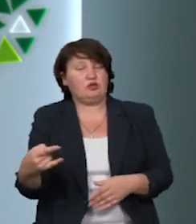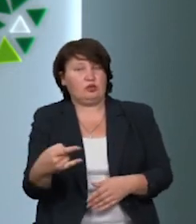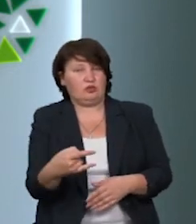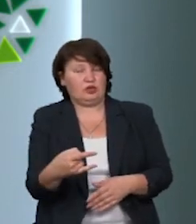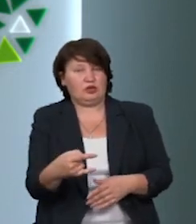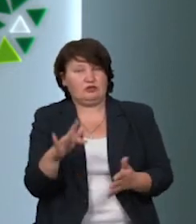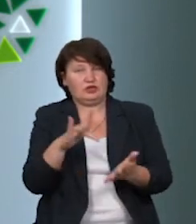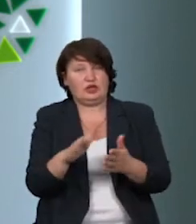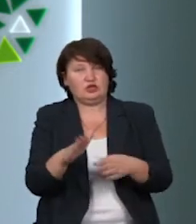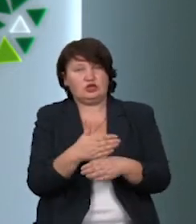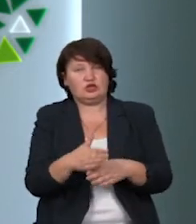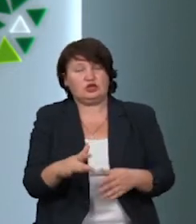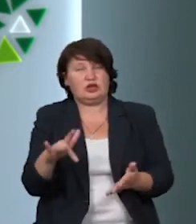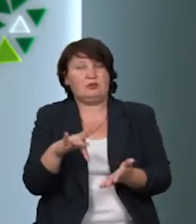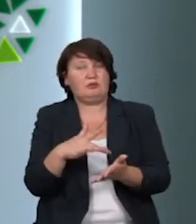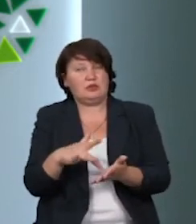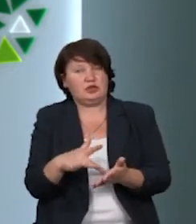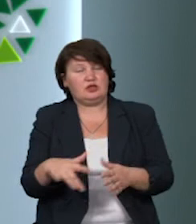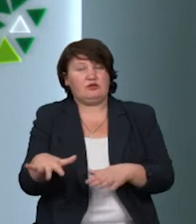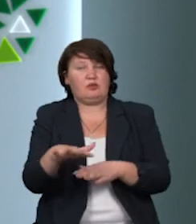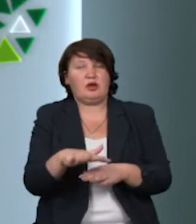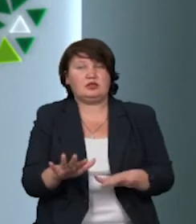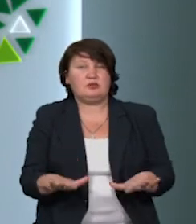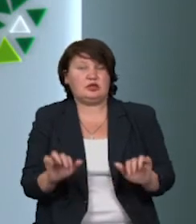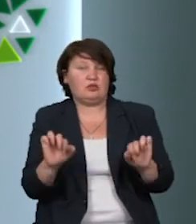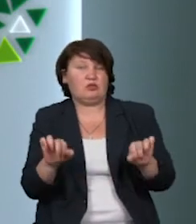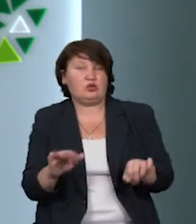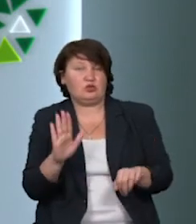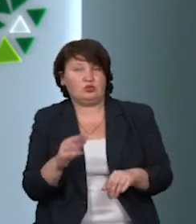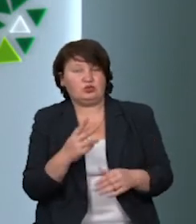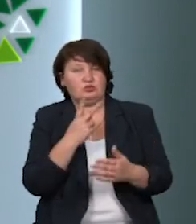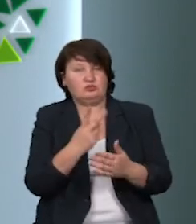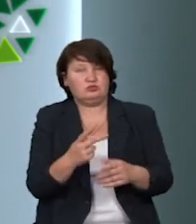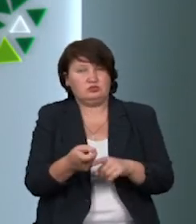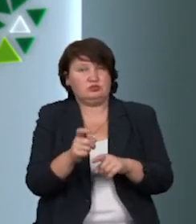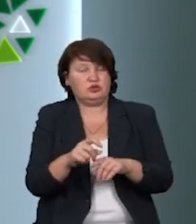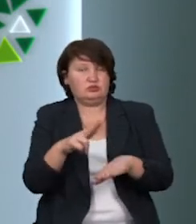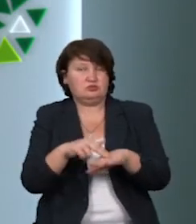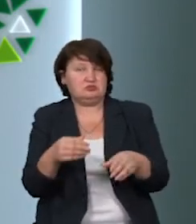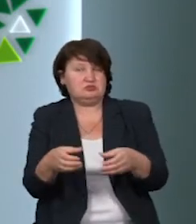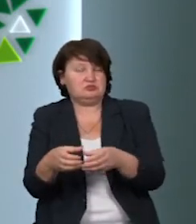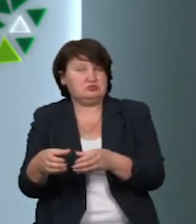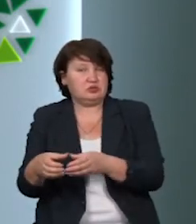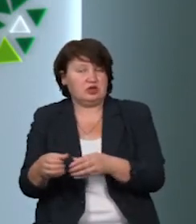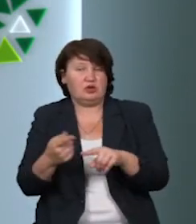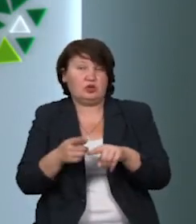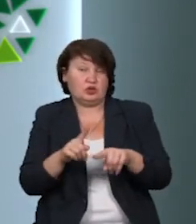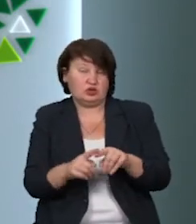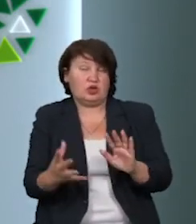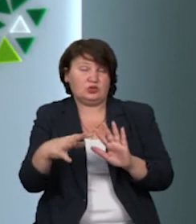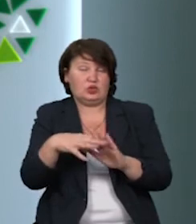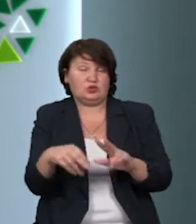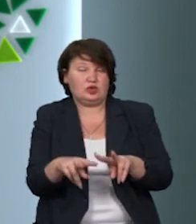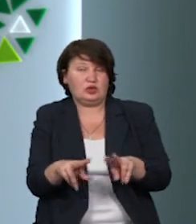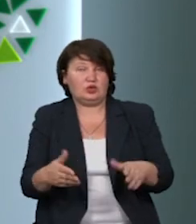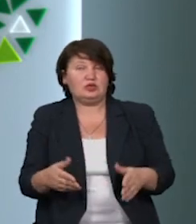центральних частинах обласних центрів та в громадських місцях можна буде помітити більше поліцейських нарядів. До цього процесу залучать також